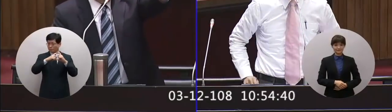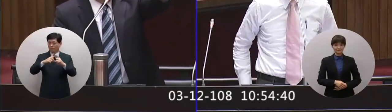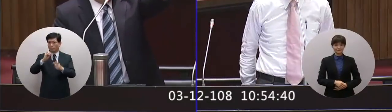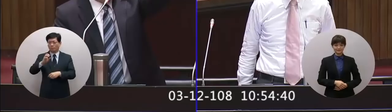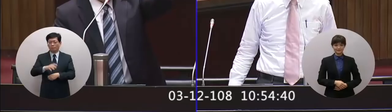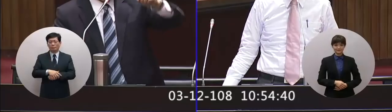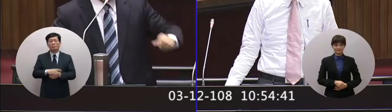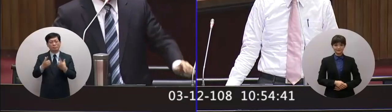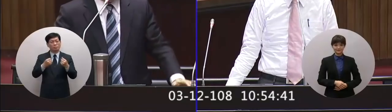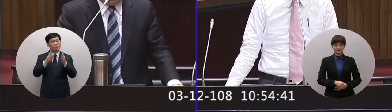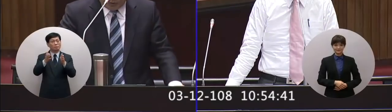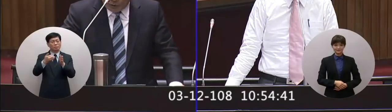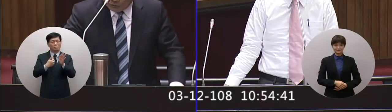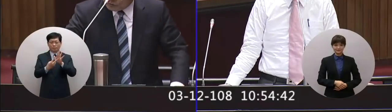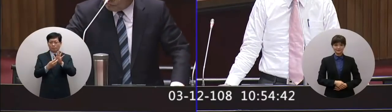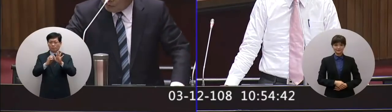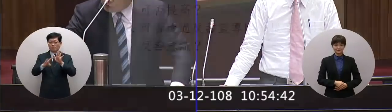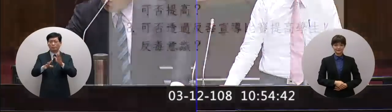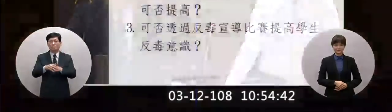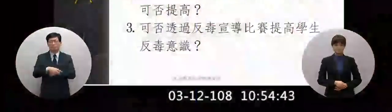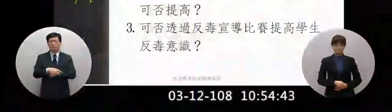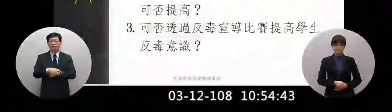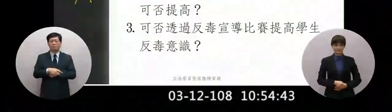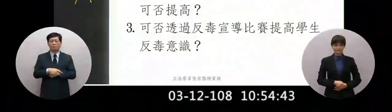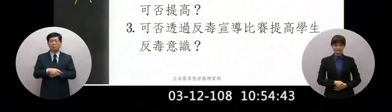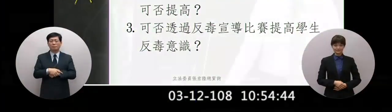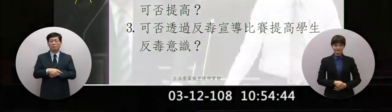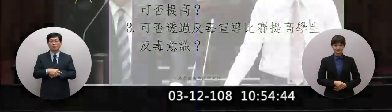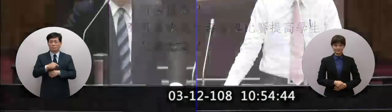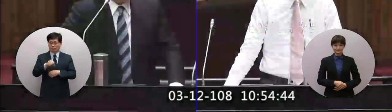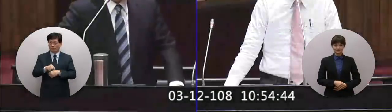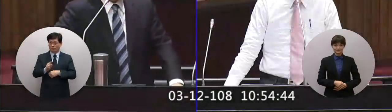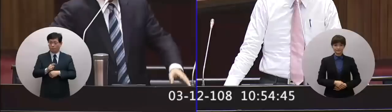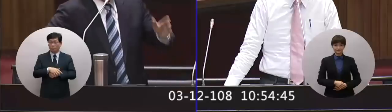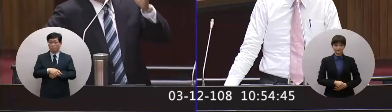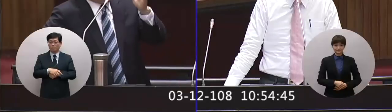回答我也就這個特別給委員表示說明就是